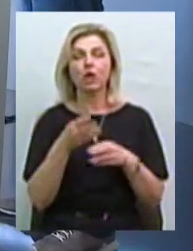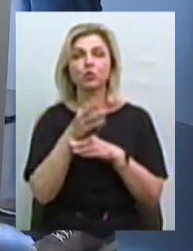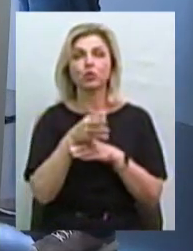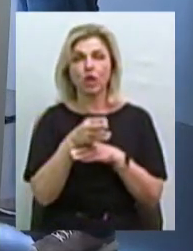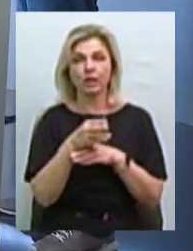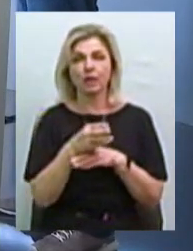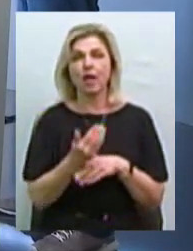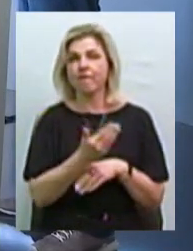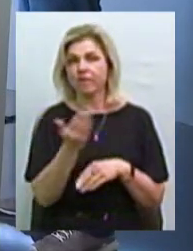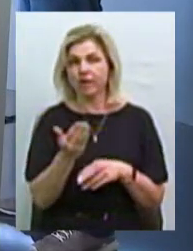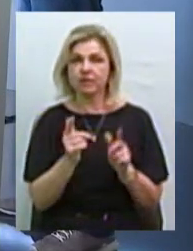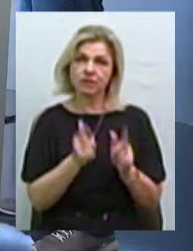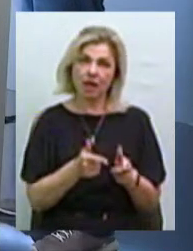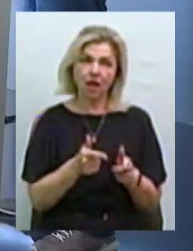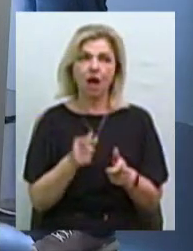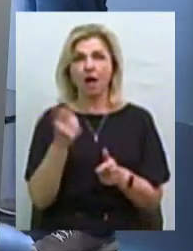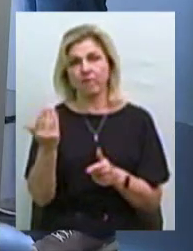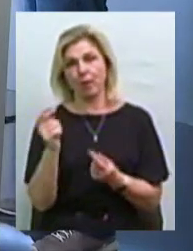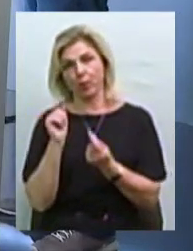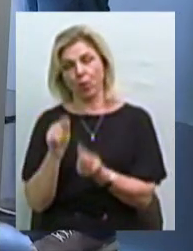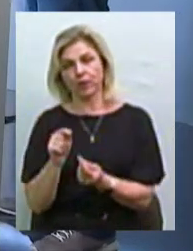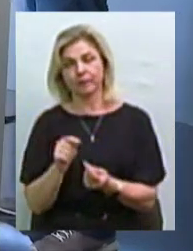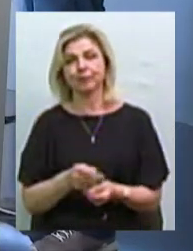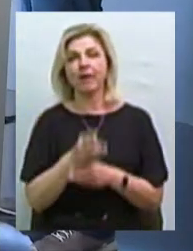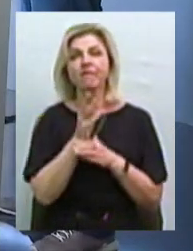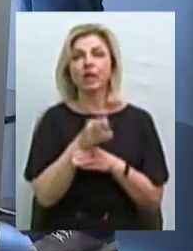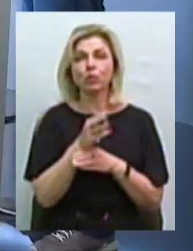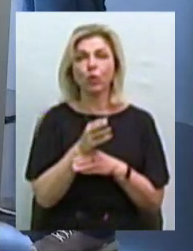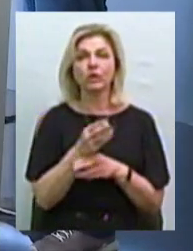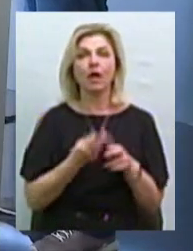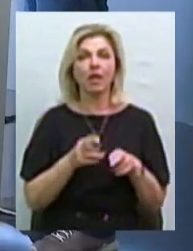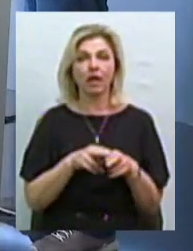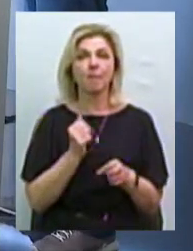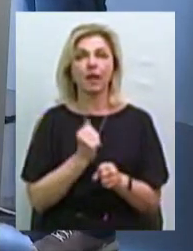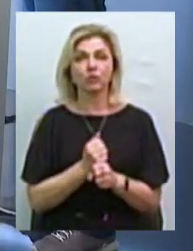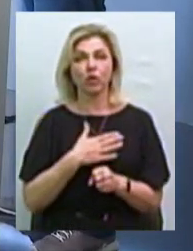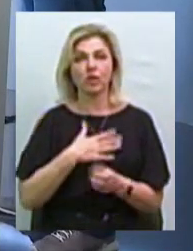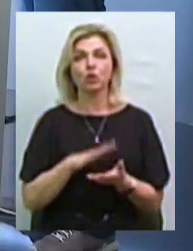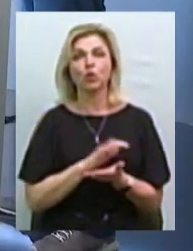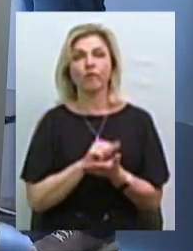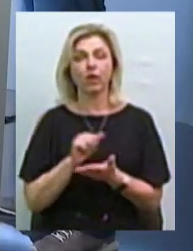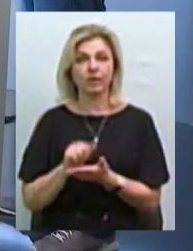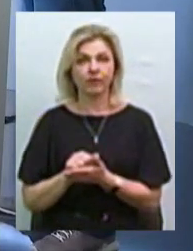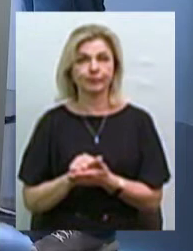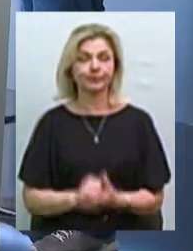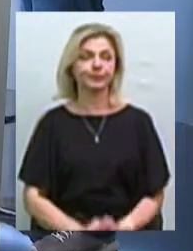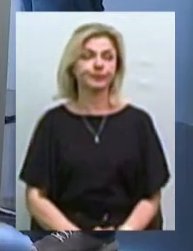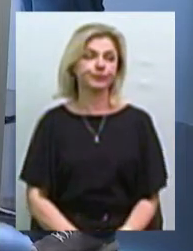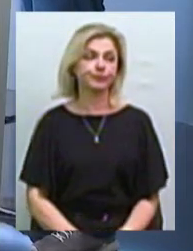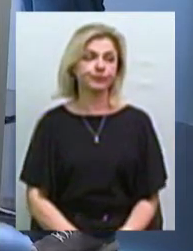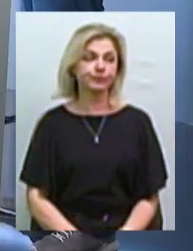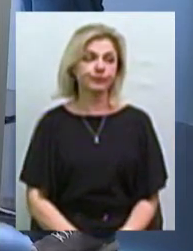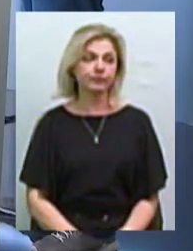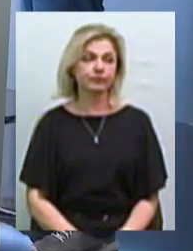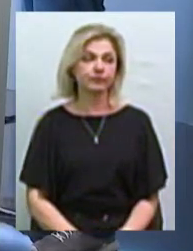тобто ви висловилися, ви за, ви проти. Відеосюжет, над яким працювали наші колеги Олександр Гресь, Василь Філімон, Сергій Коропятник